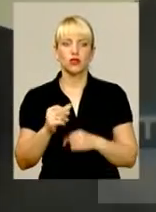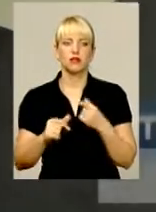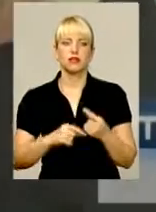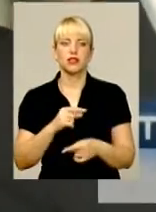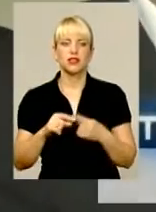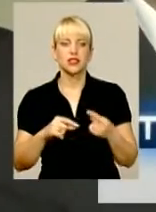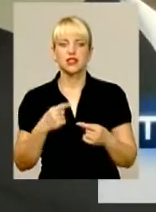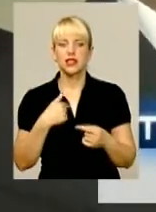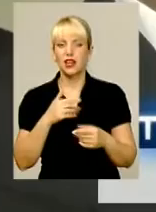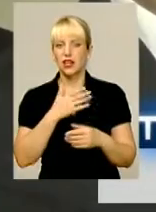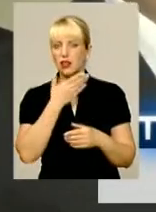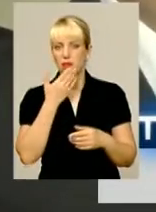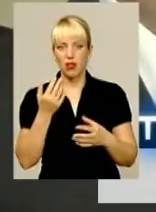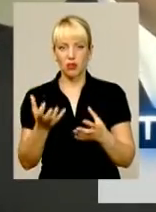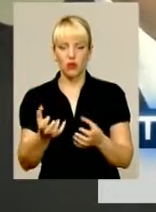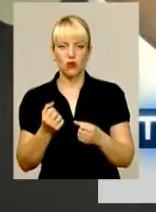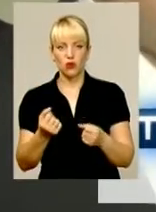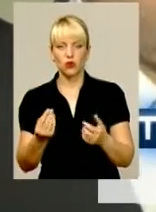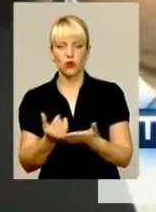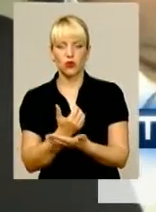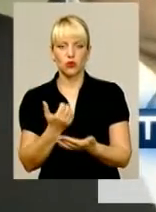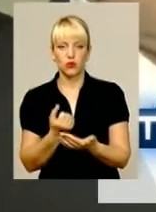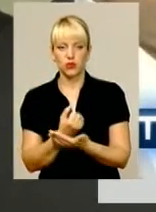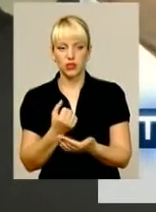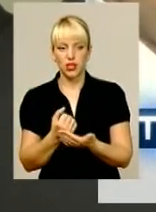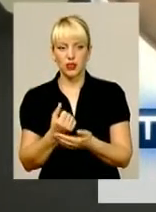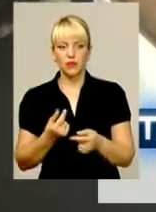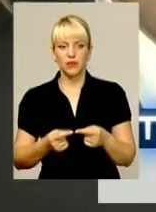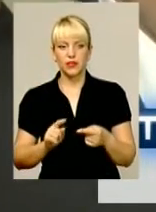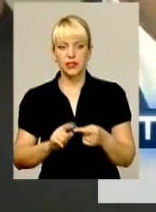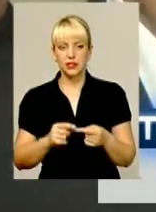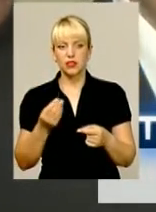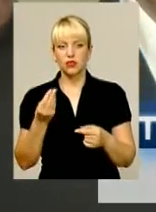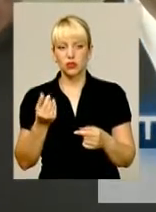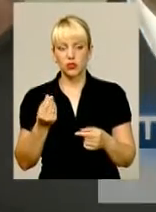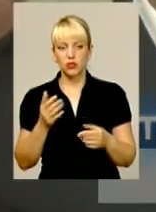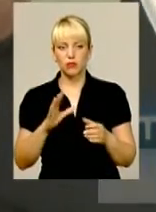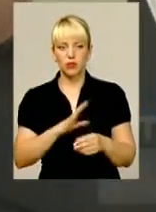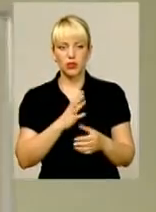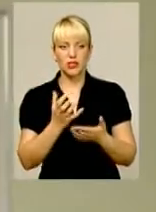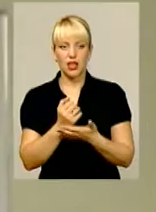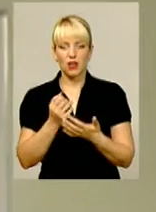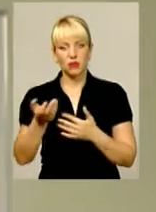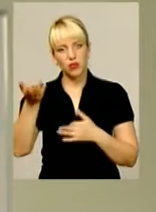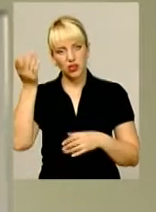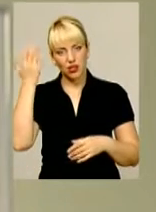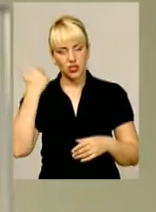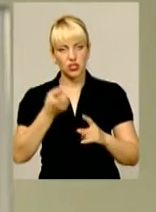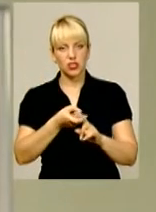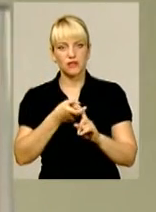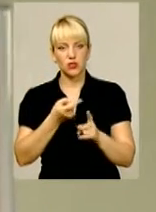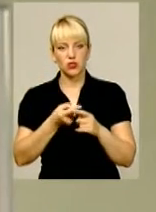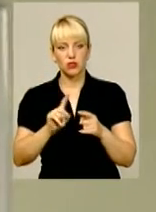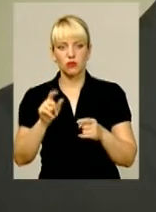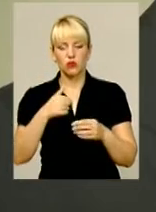зараз, ще не отримують доходу, які інвестуються в кошти, але кошти були зароблені раніше. У зв'язку з тим, я веду